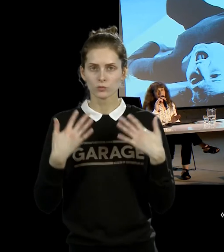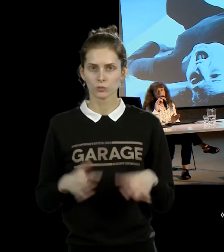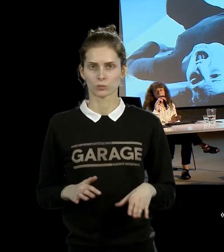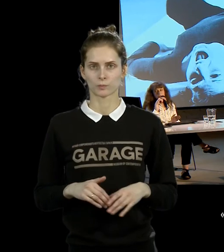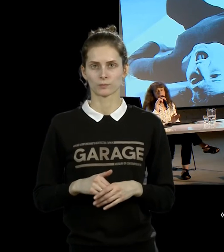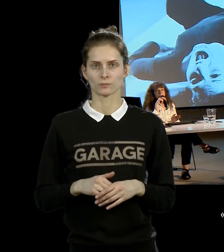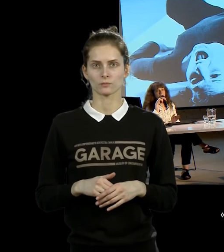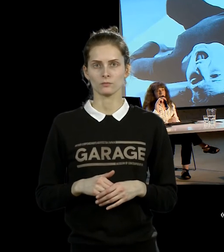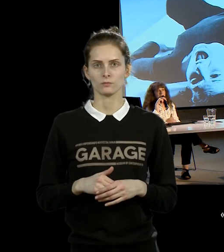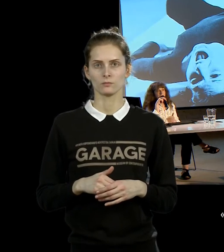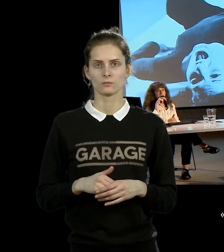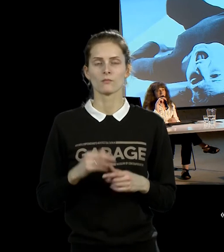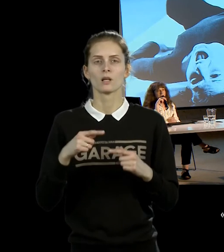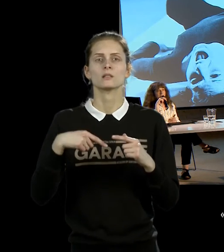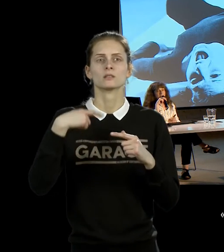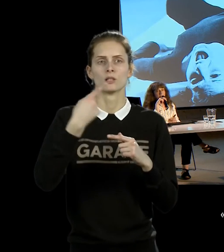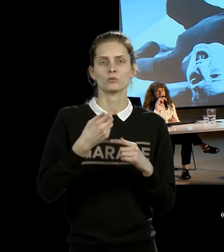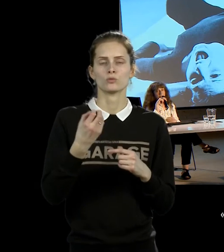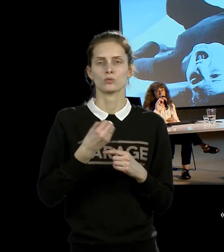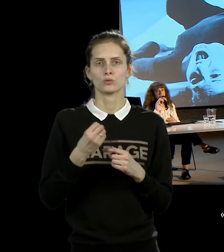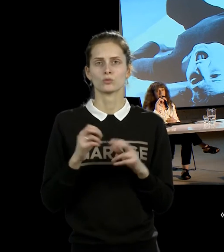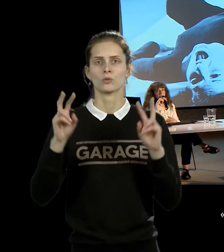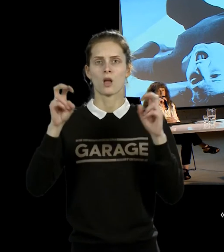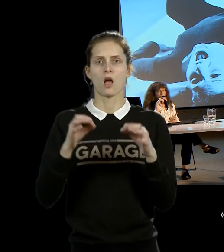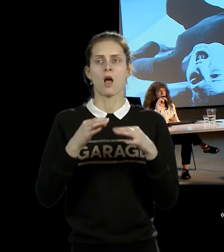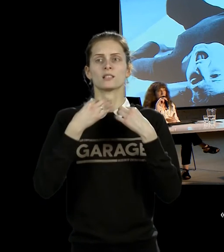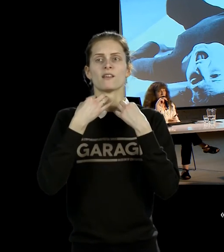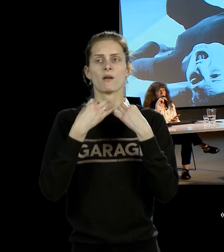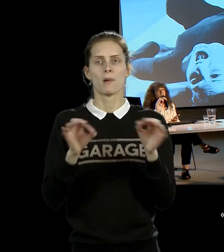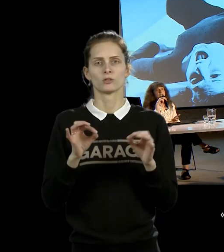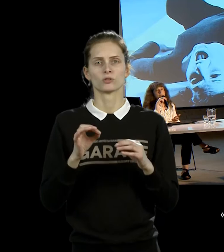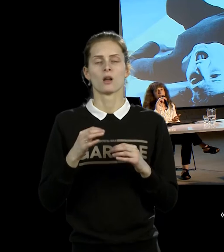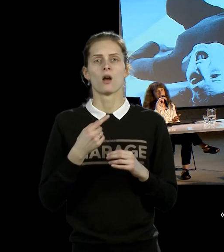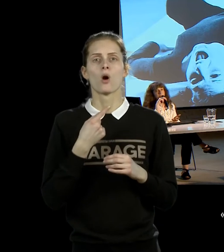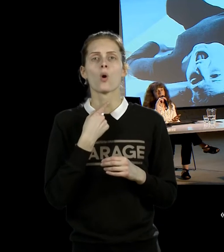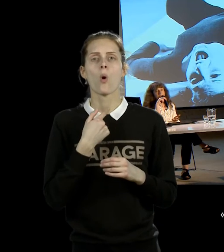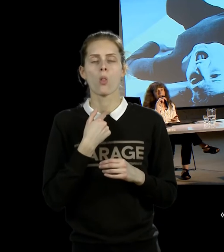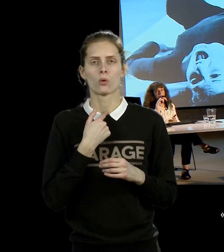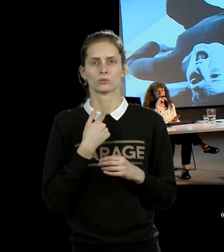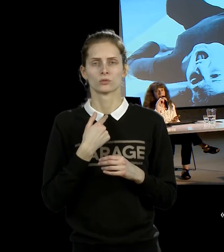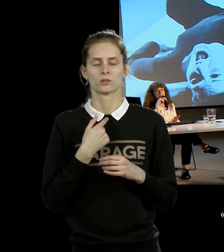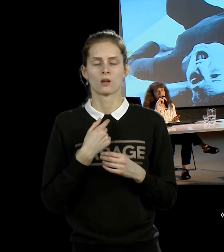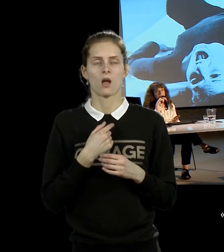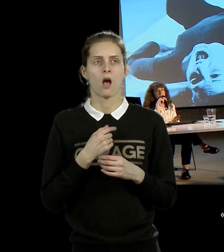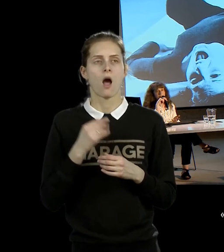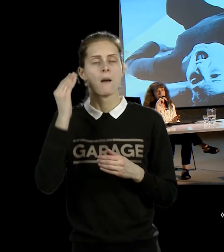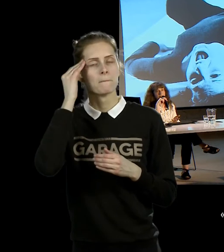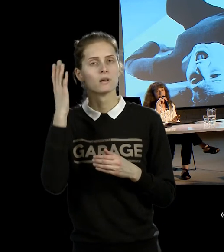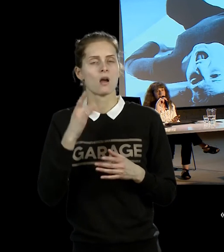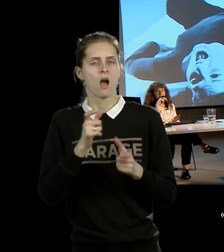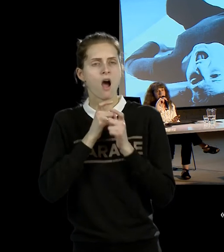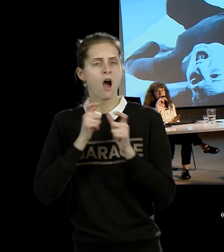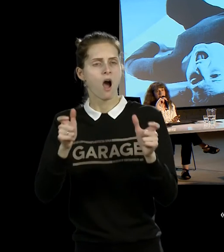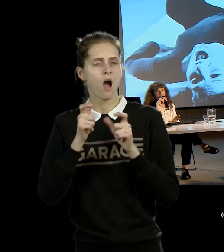Освобождая голос, следующая акция, опять-таки, акция на испытание, просто кричать, пока хватает дыхания.